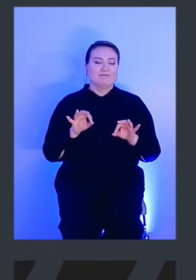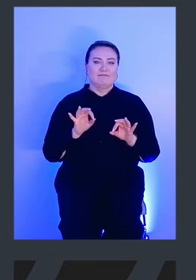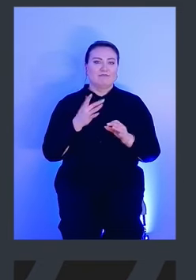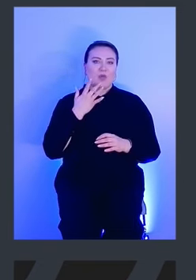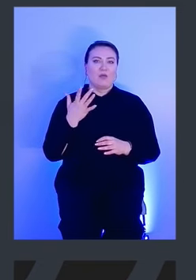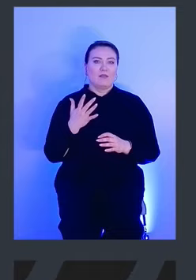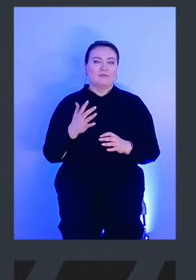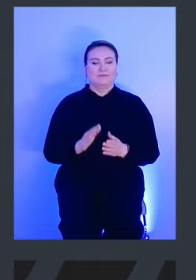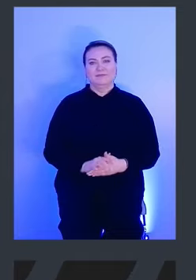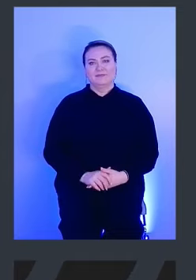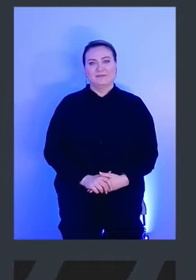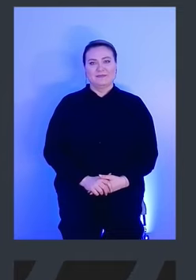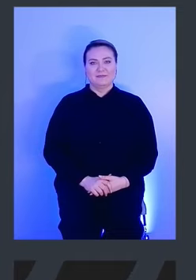аплодисменты. Спасибо. Спасибо. Спасибо.